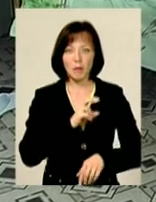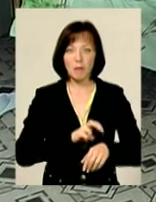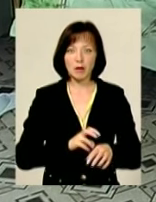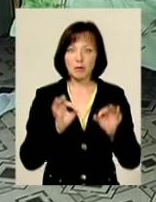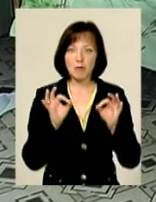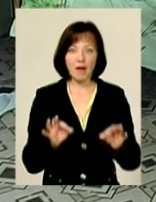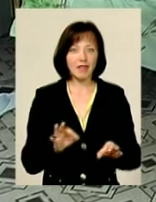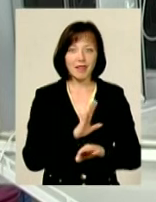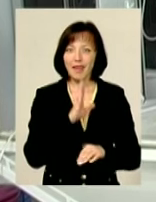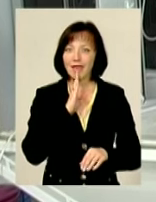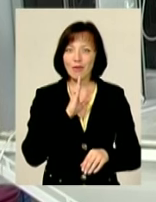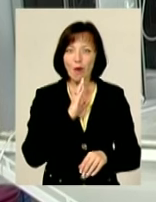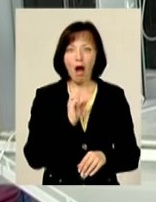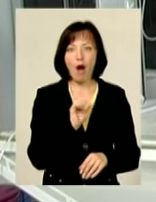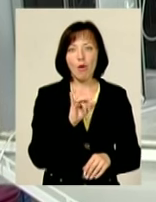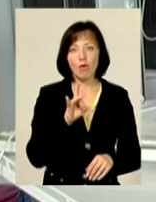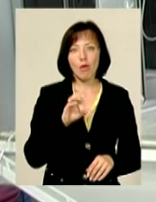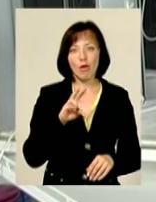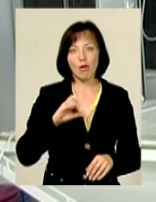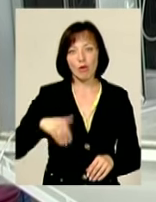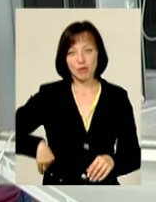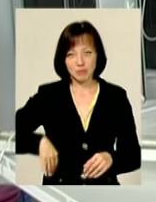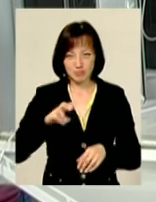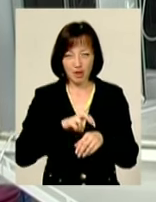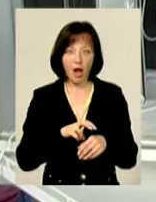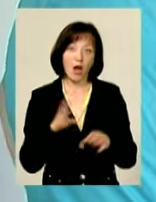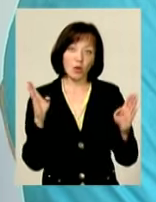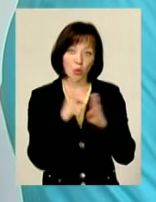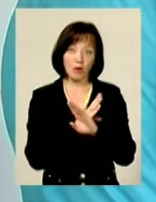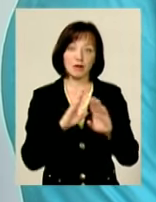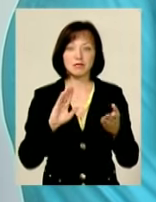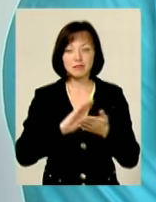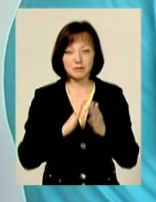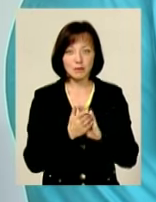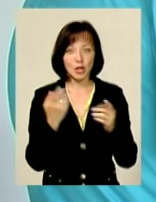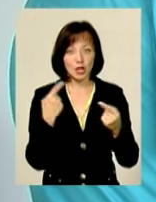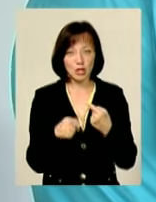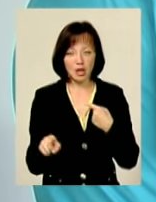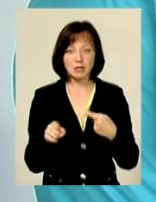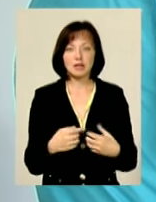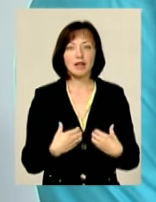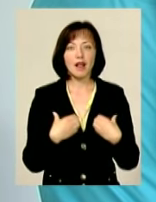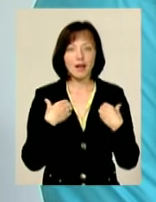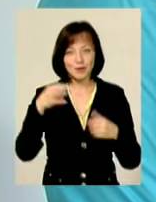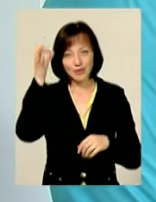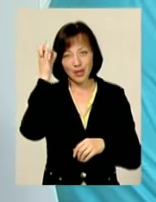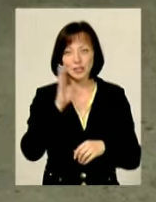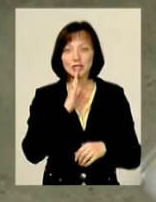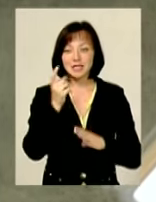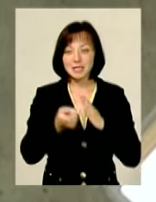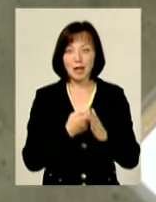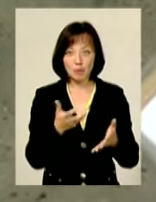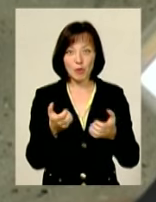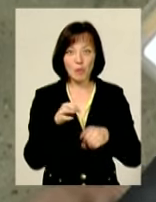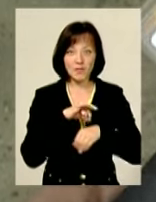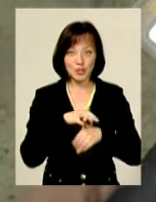Щоправда, не гінекологом, а урологом. Проте доля склалася інакше. Лікар і досі згадує, як перелякані жінки у поліклініці. Дізнавшись, що